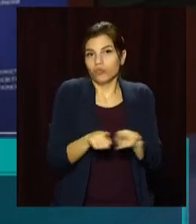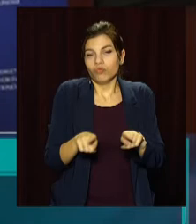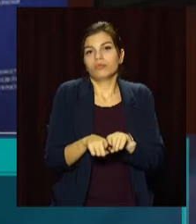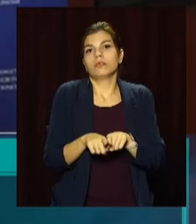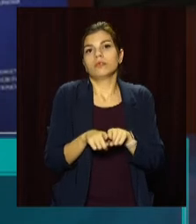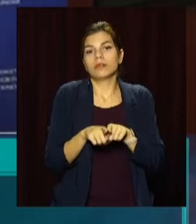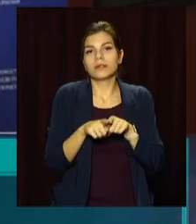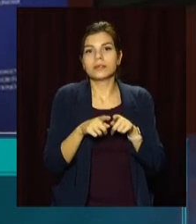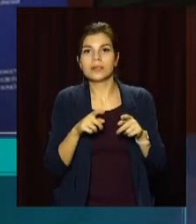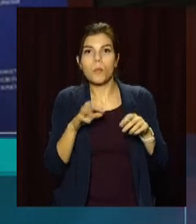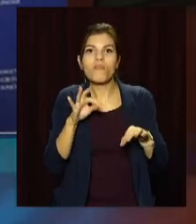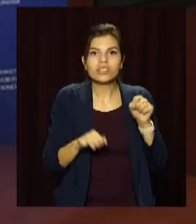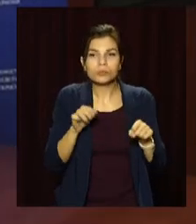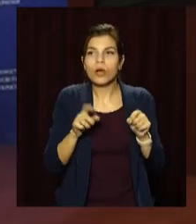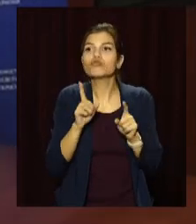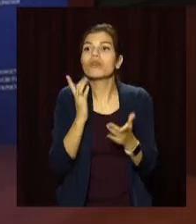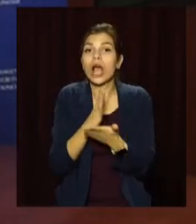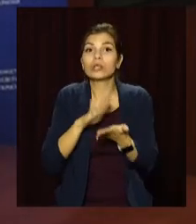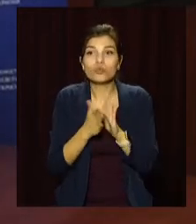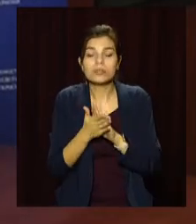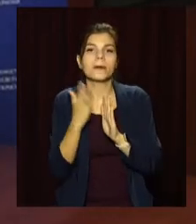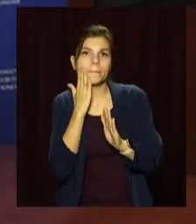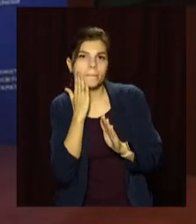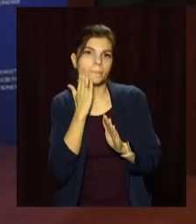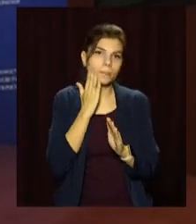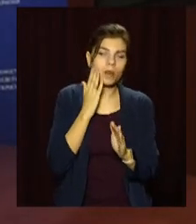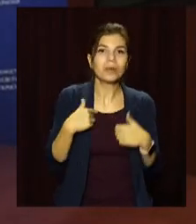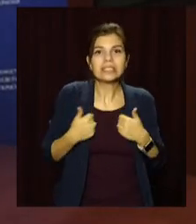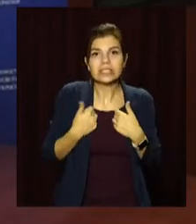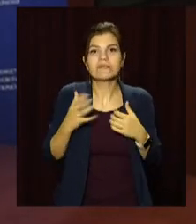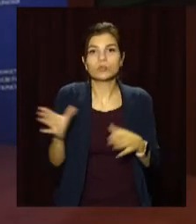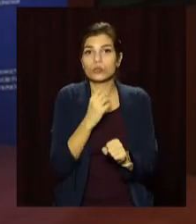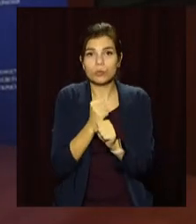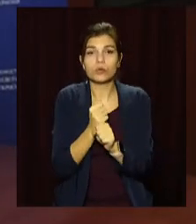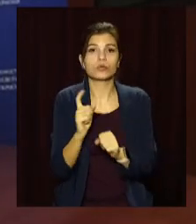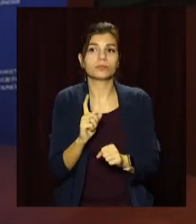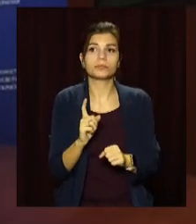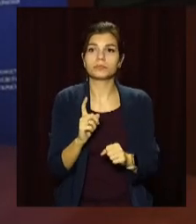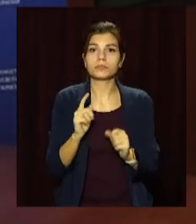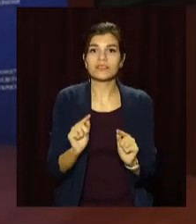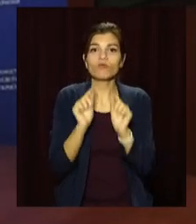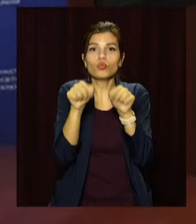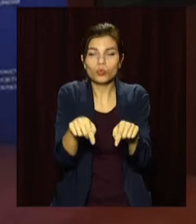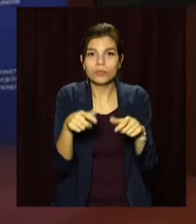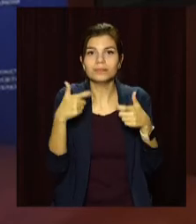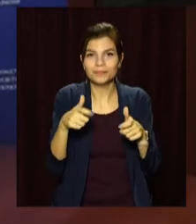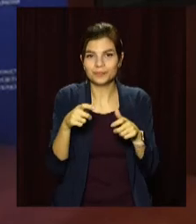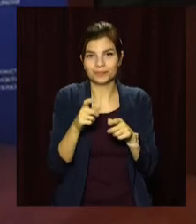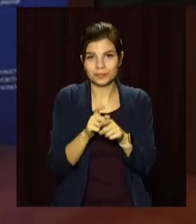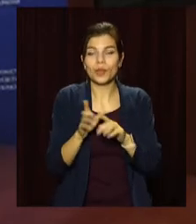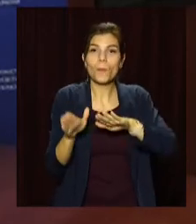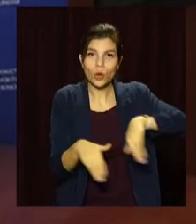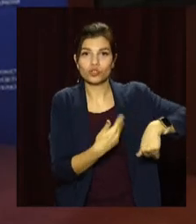підлаштовуватись під ту ситуацію, яка є. Ми будемо намагатись все зробити для того, щоб вступна кампанія наступну року